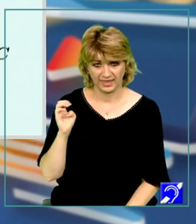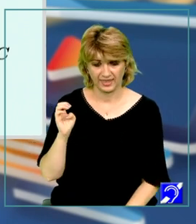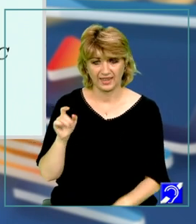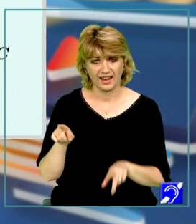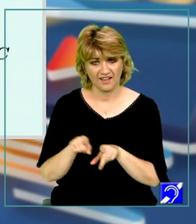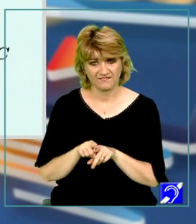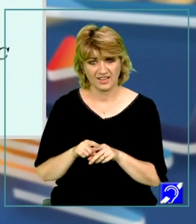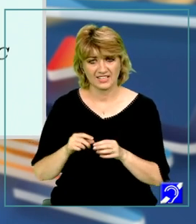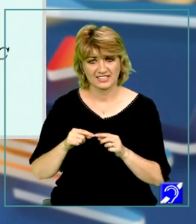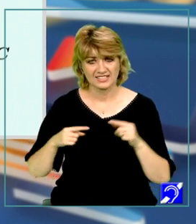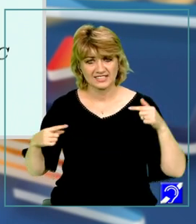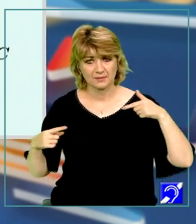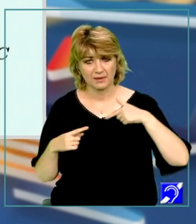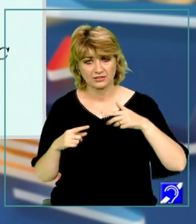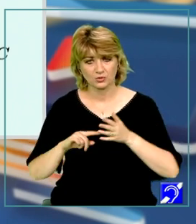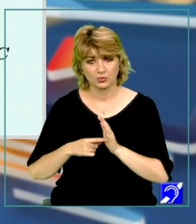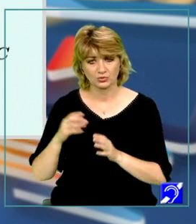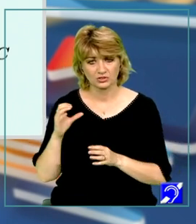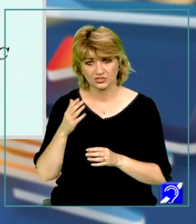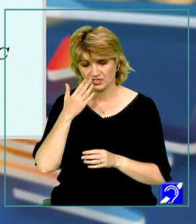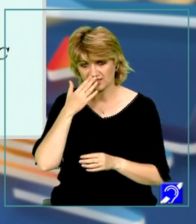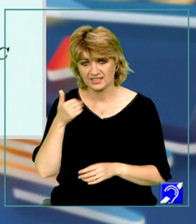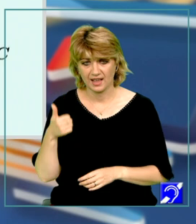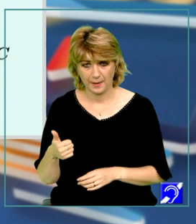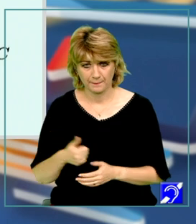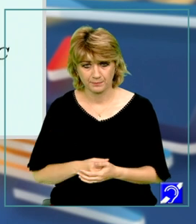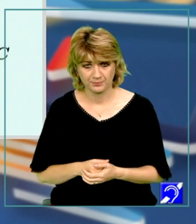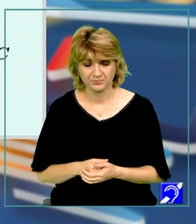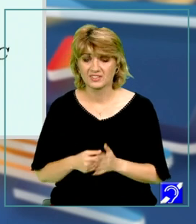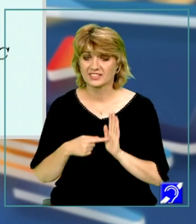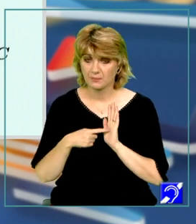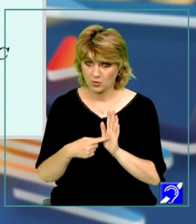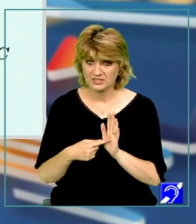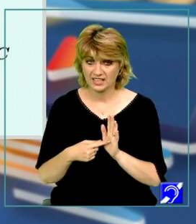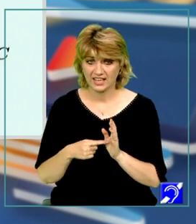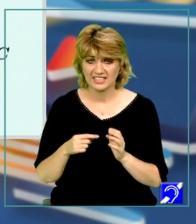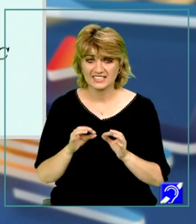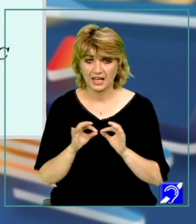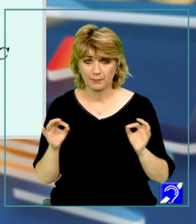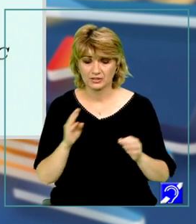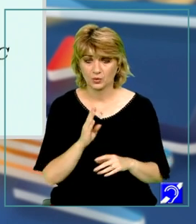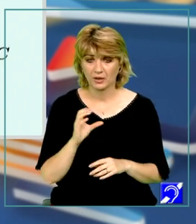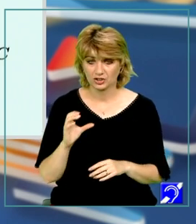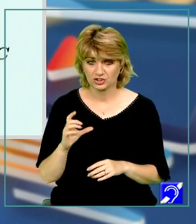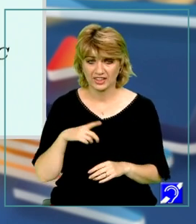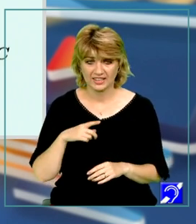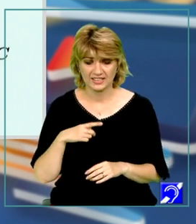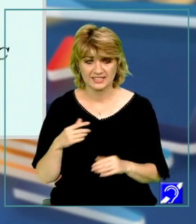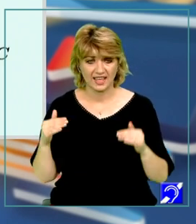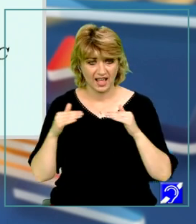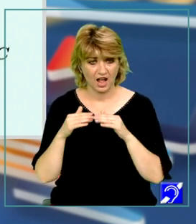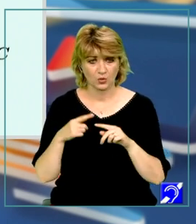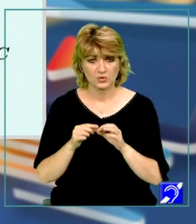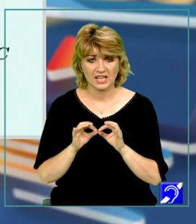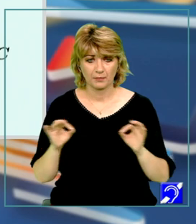simetricul punctului C față de A. demonstrează că segmentul B, C este congruent